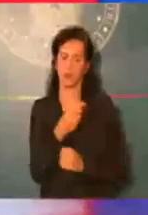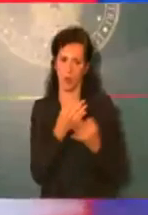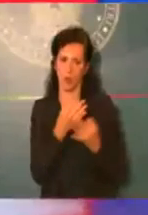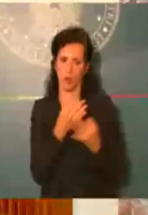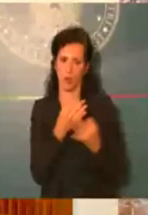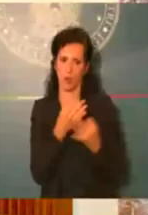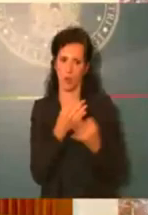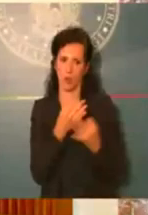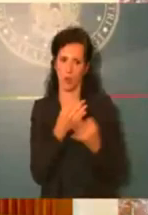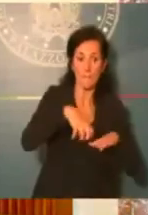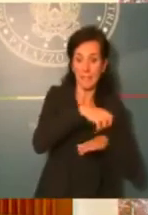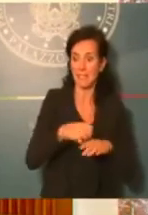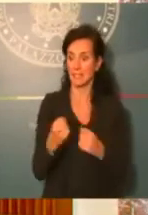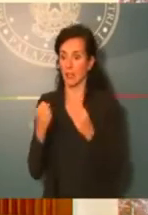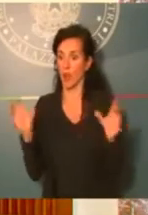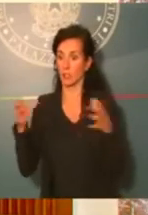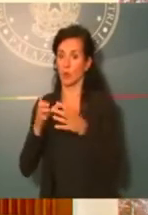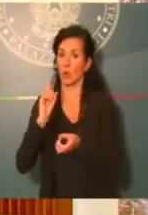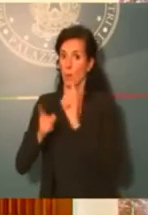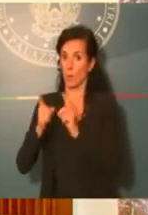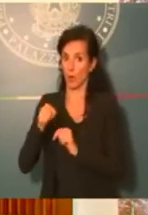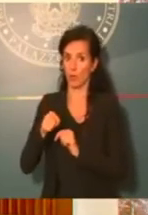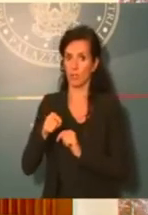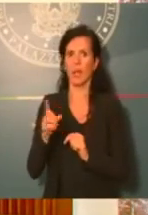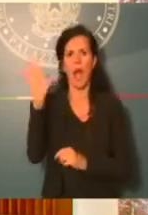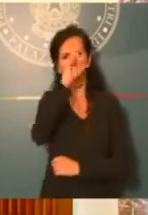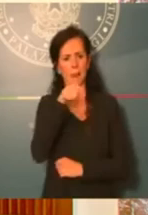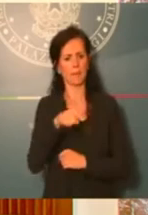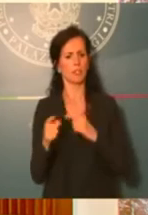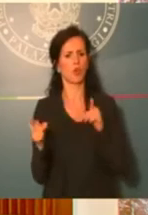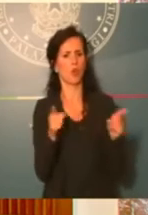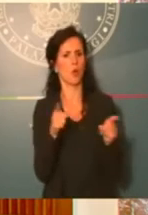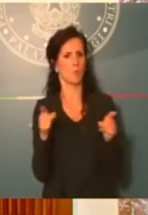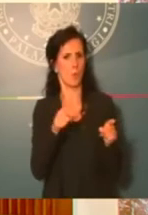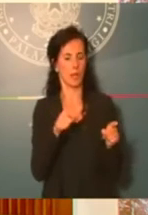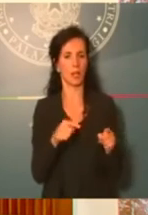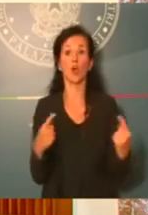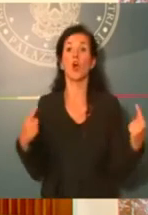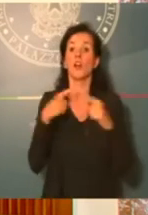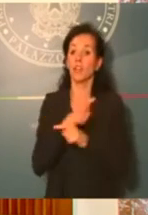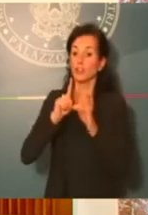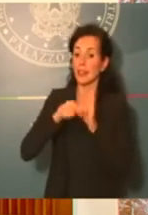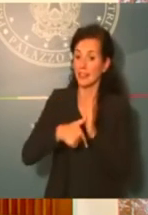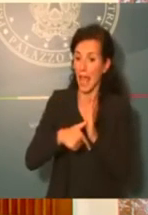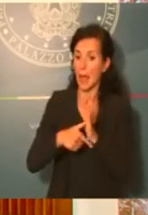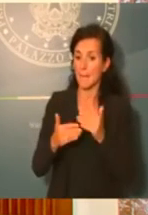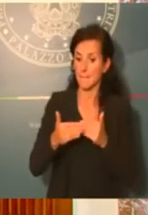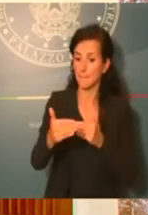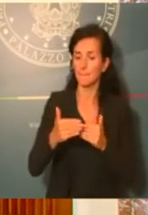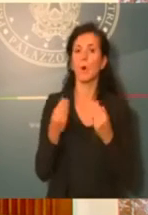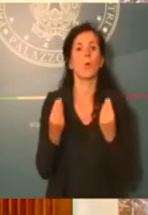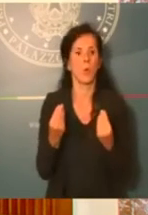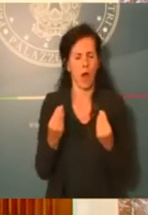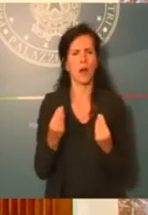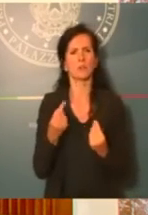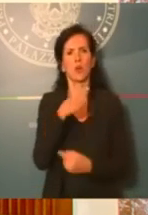maggioranza che hanno compreso il momento. Per quanto riguarda i tempi, lei ha parlato di un'intesa. L'intesa in realtà è un